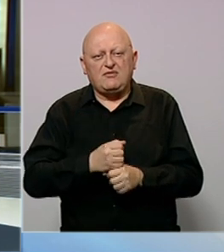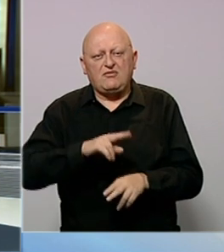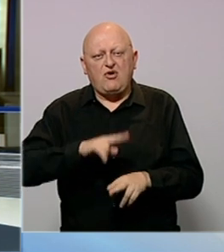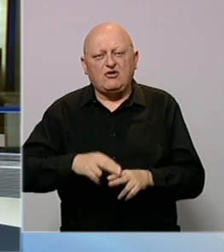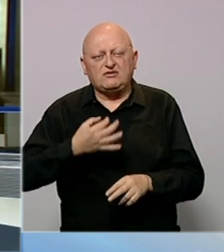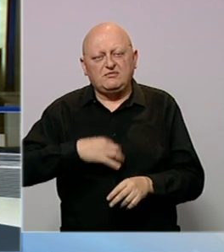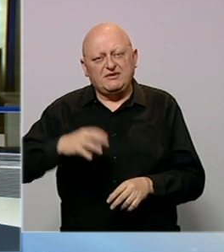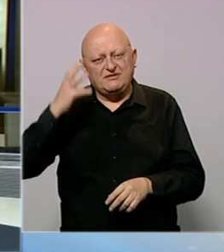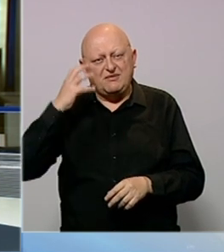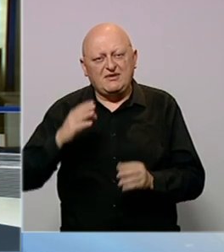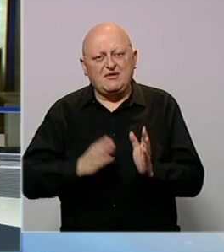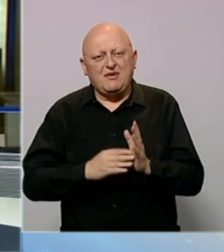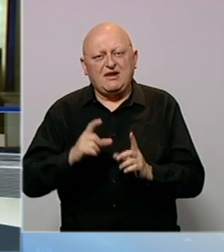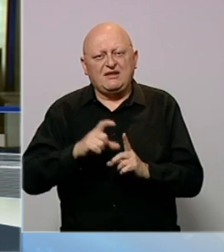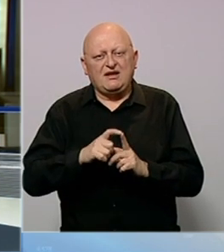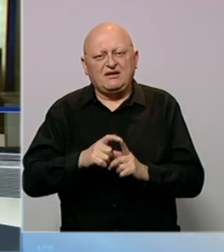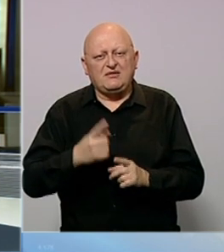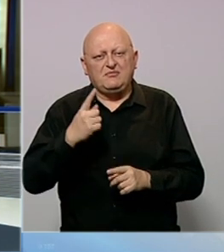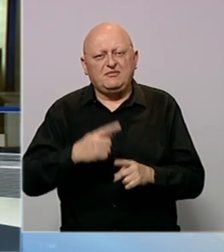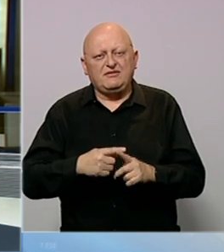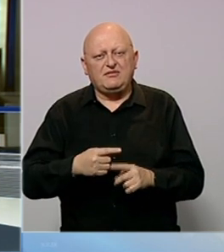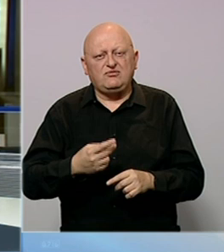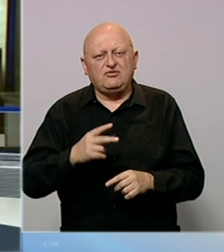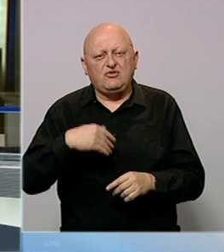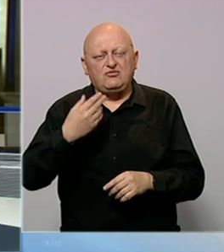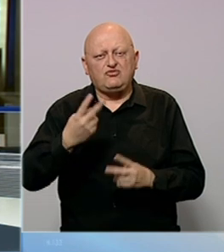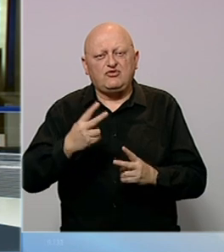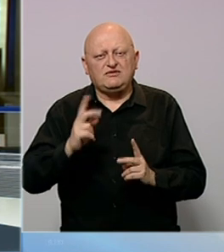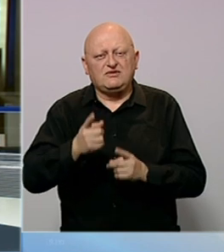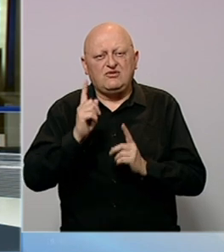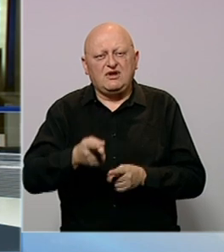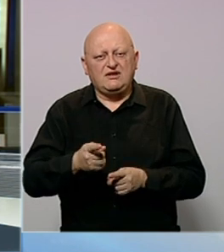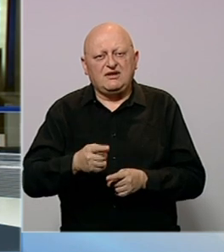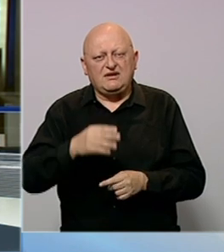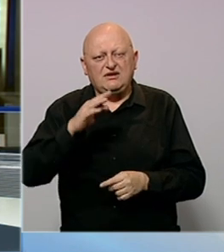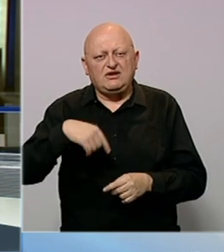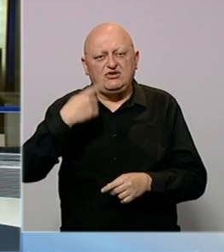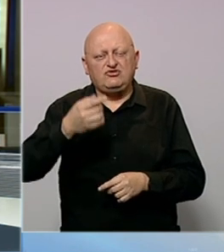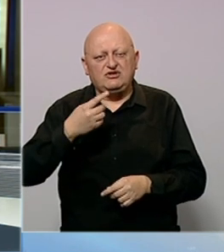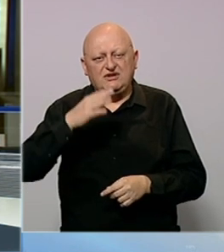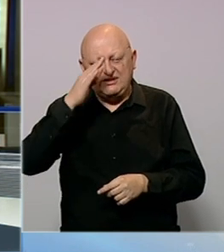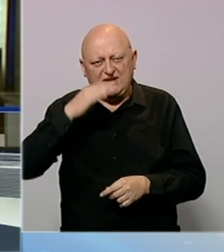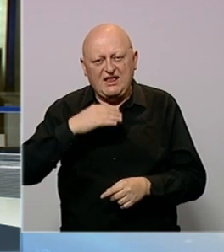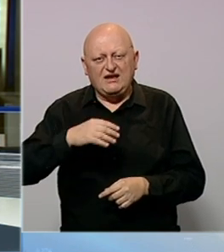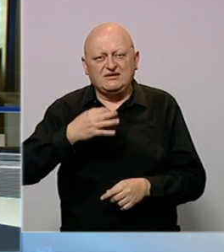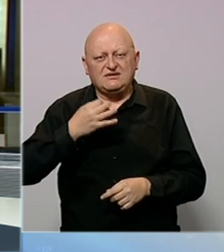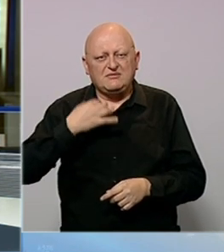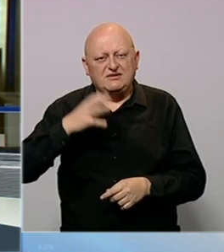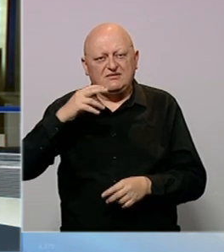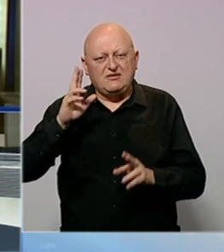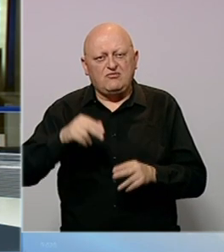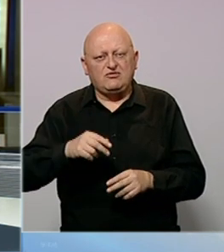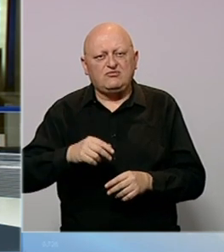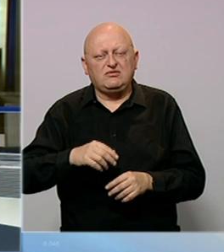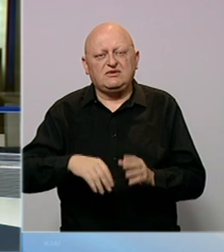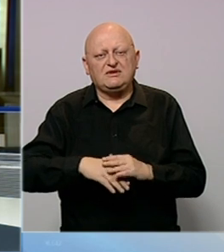prouzrokovane ostavkom premijera Marija Dragija. Prvi put od drugog svjetskog rata, idući italijanski premier mogao bi